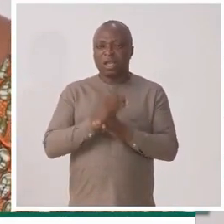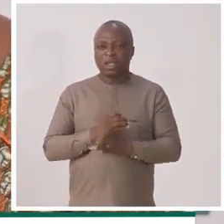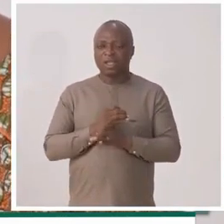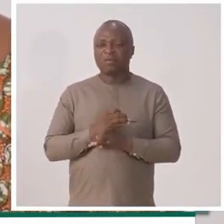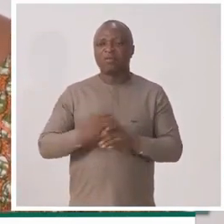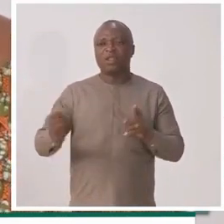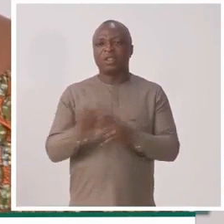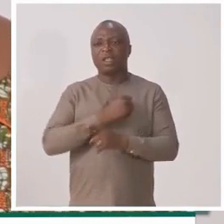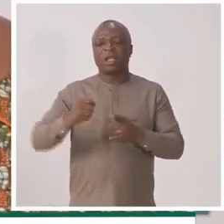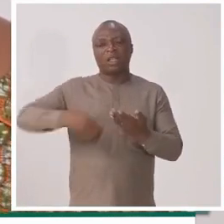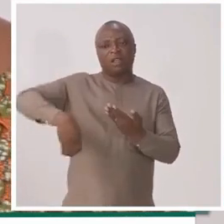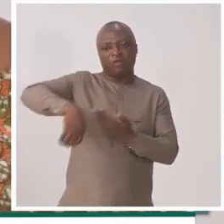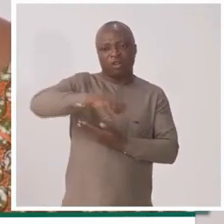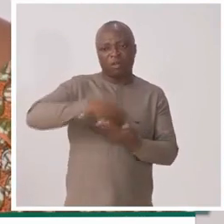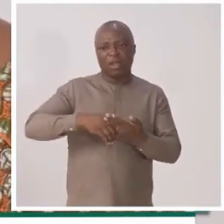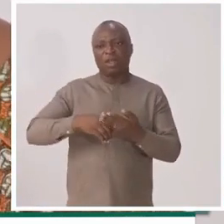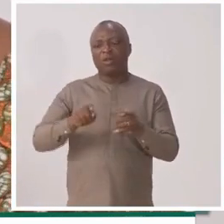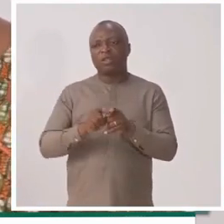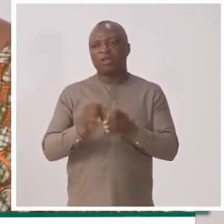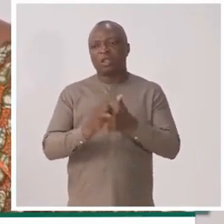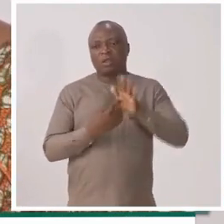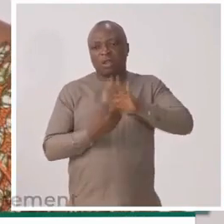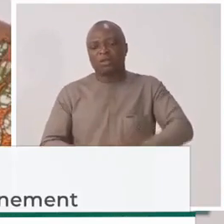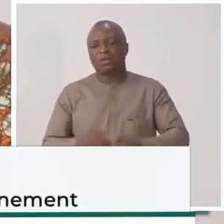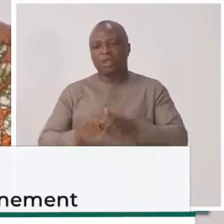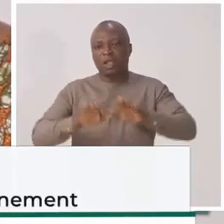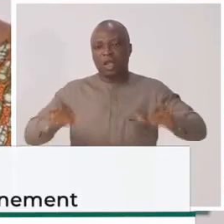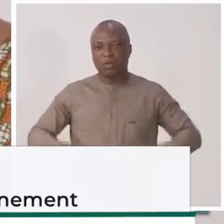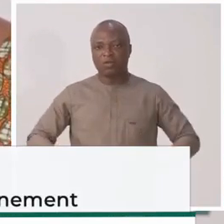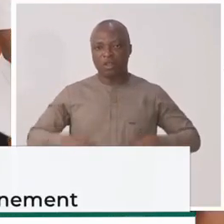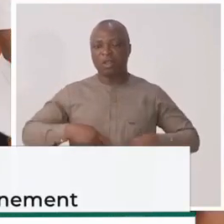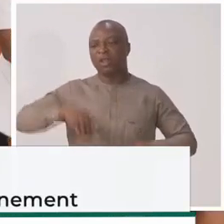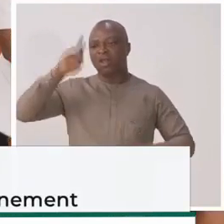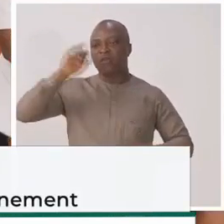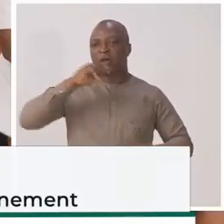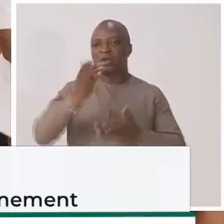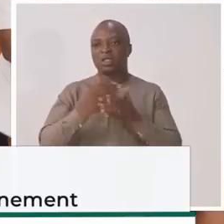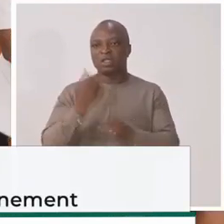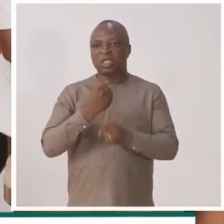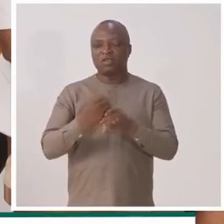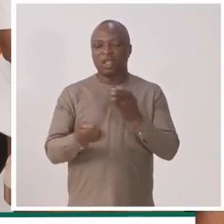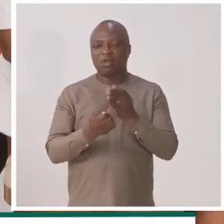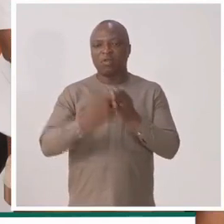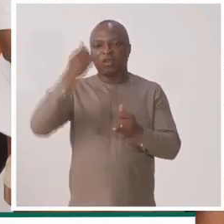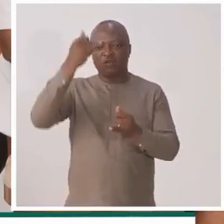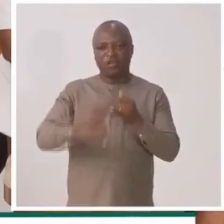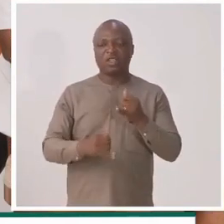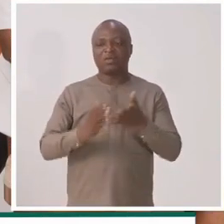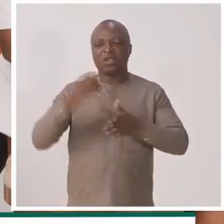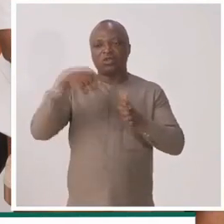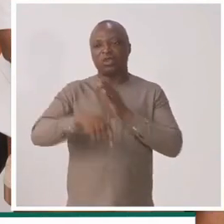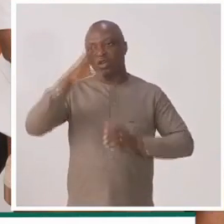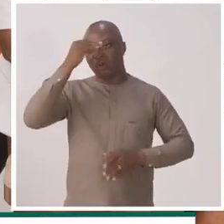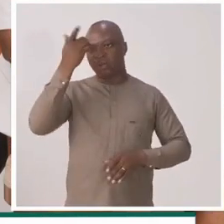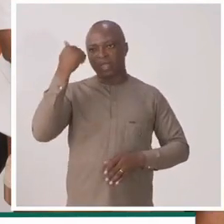encadrées, dégradent sérieusement l'environnement et portent atteinte au cadre de vie. Il ne faut pas que des activités économiques finissent